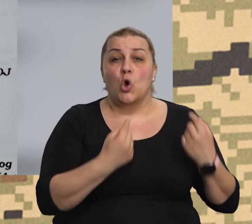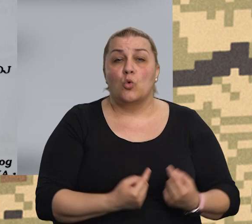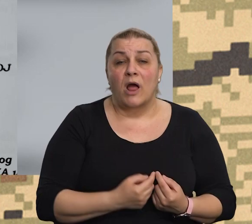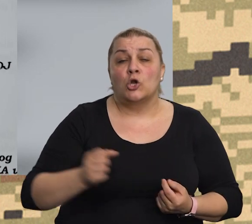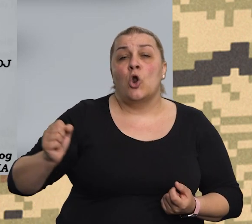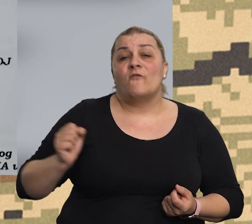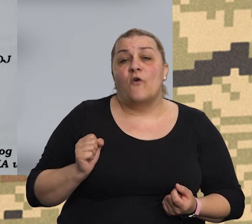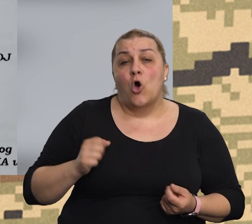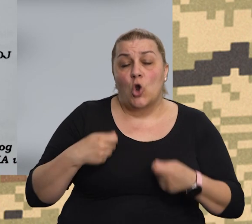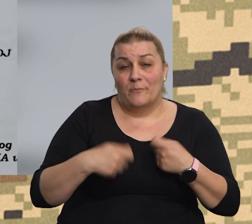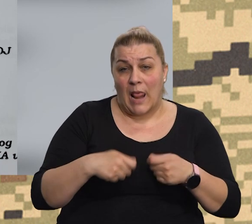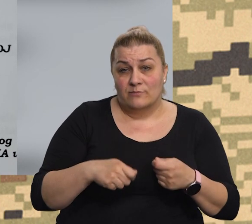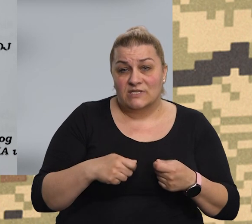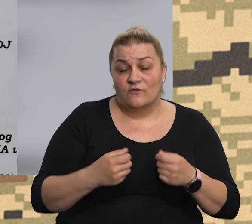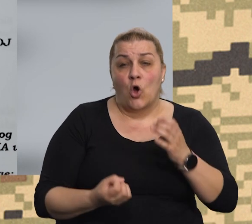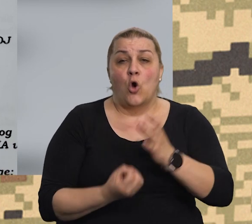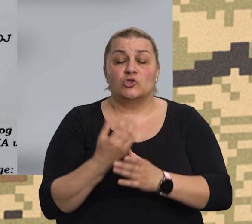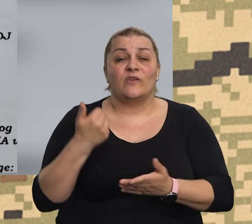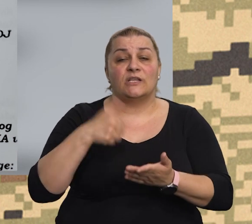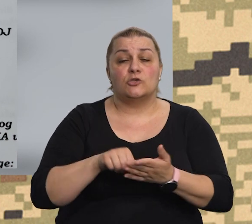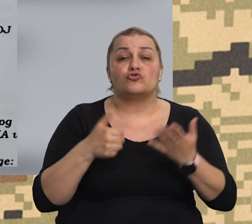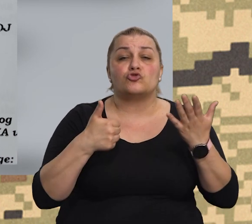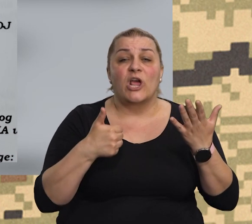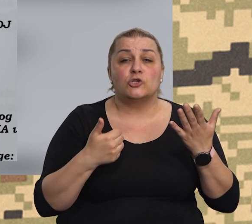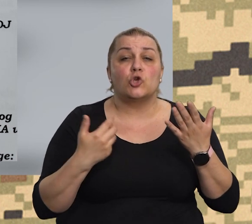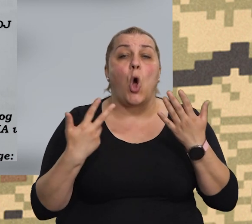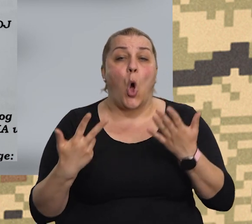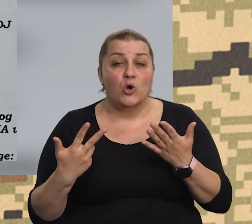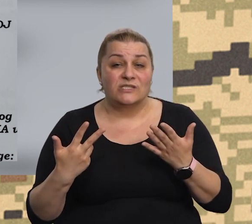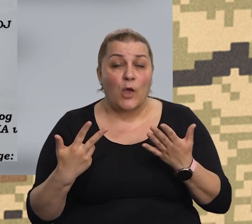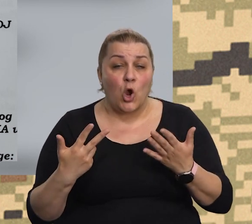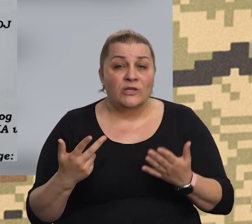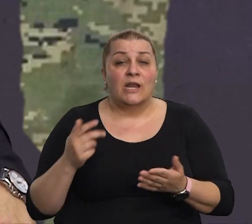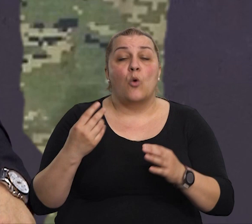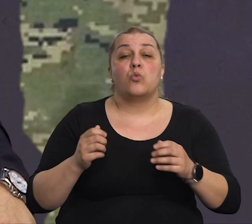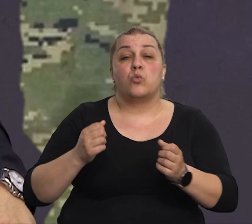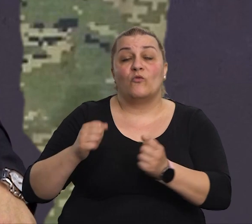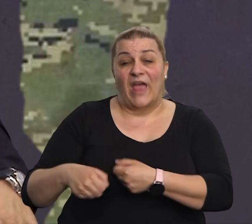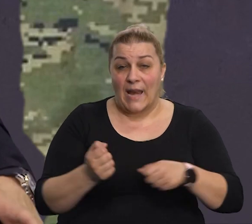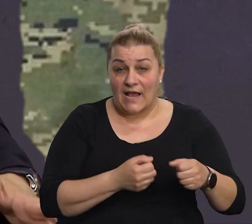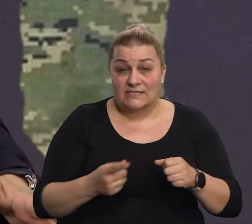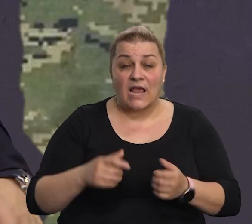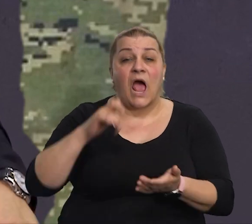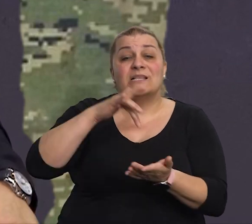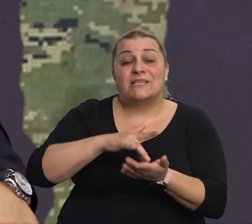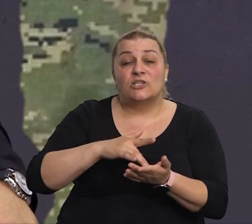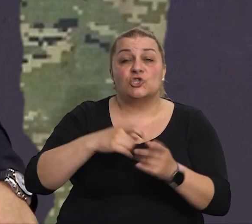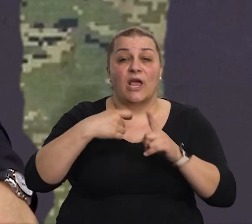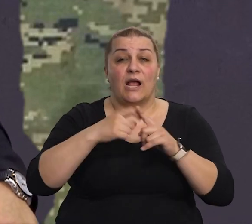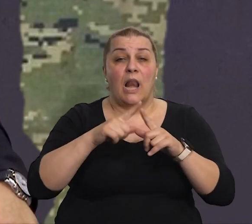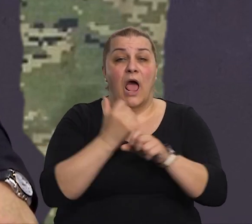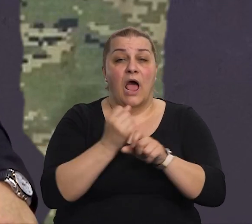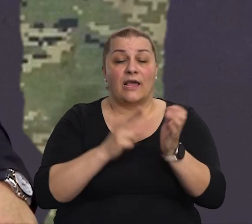plenstvo, koje je osnovano 1608. godine u Veneciji sa sjedištenu Klagenfurtu. Sada u